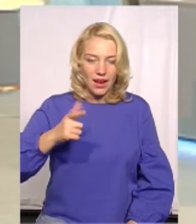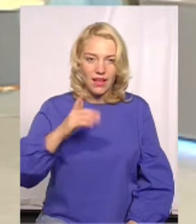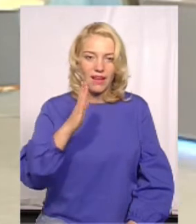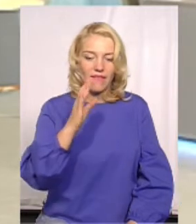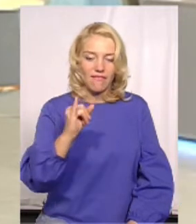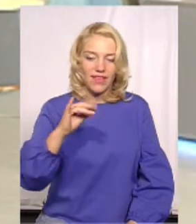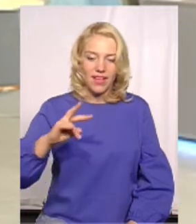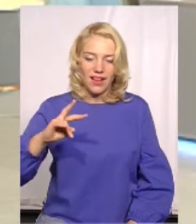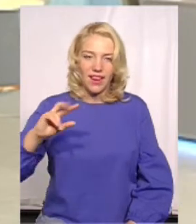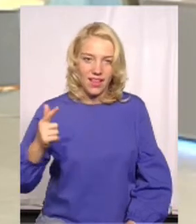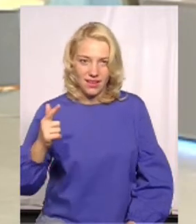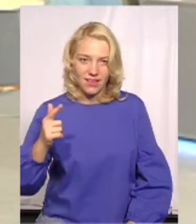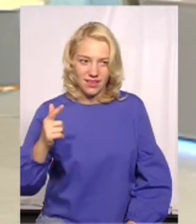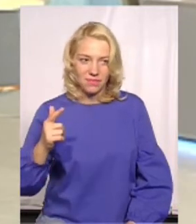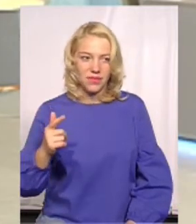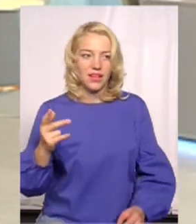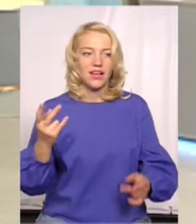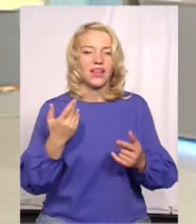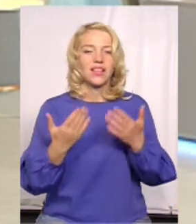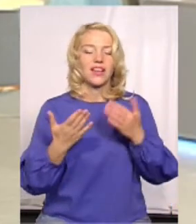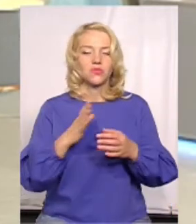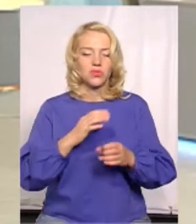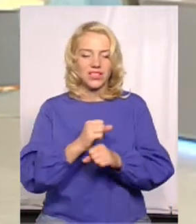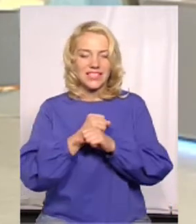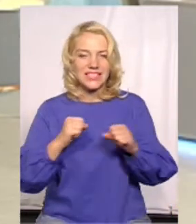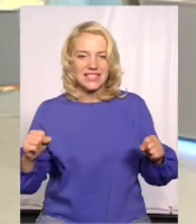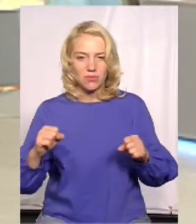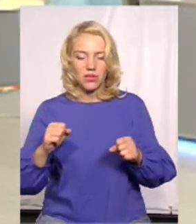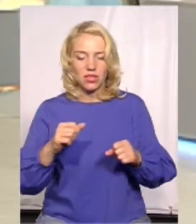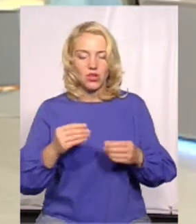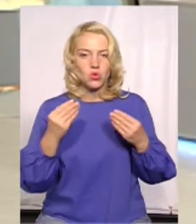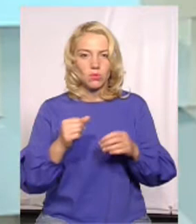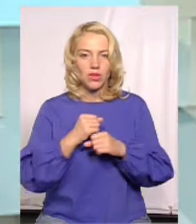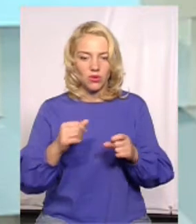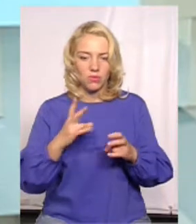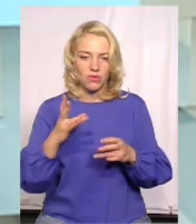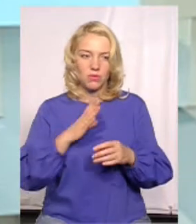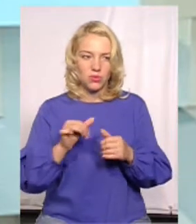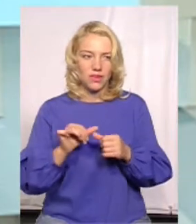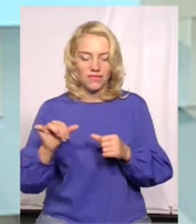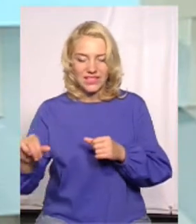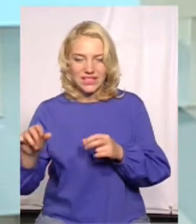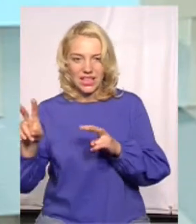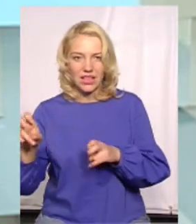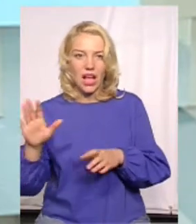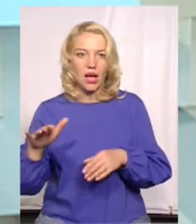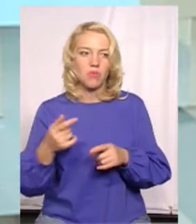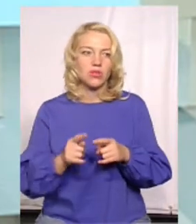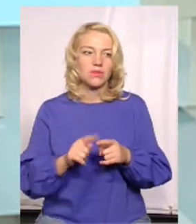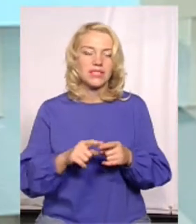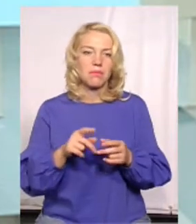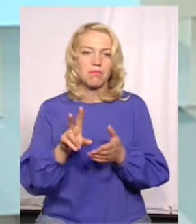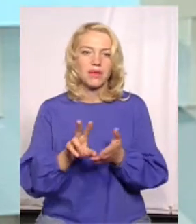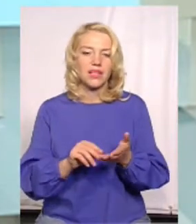ж таки, якщо супергерої, мала бути відкринка. легенда народилася. І вже потім, це вже потім, це саме іскравий приклад того,